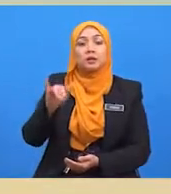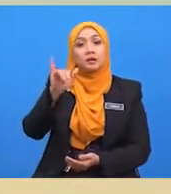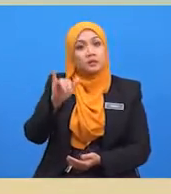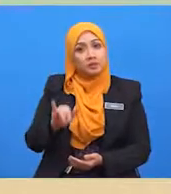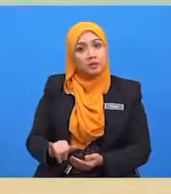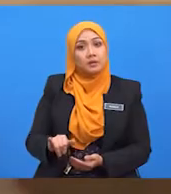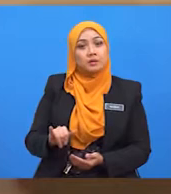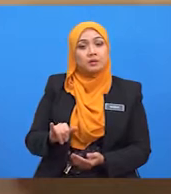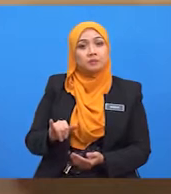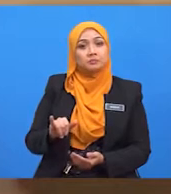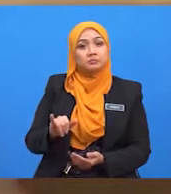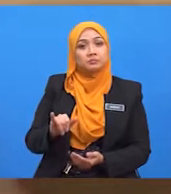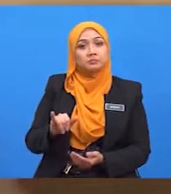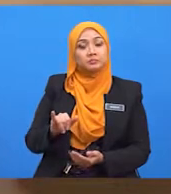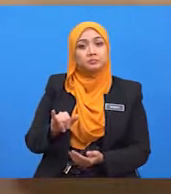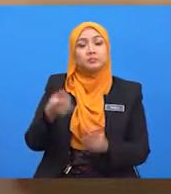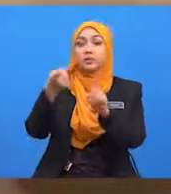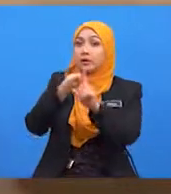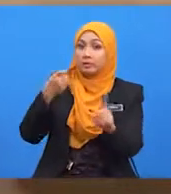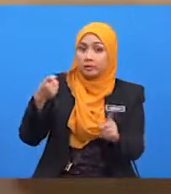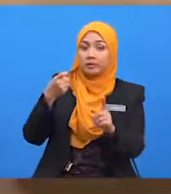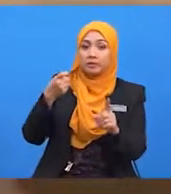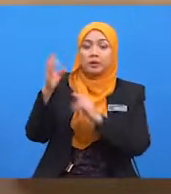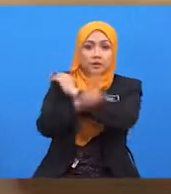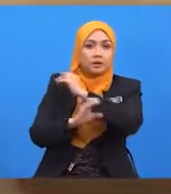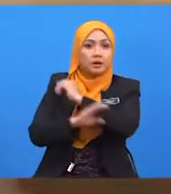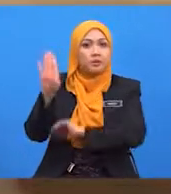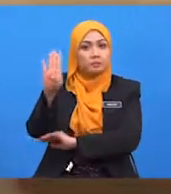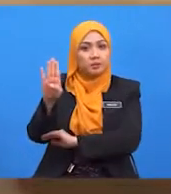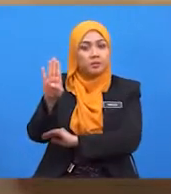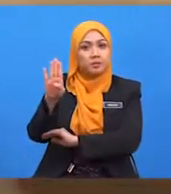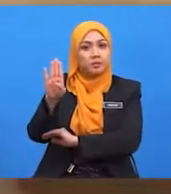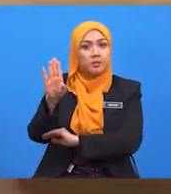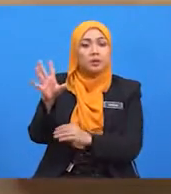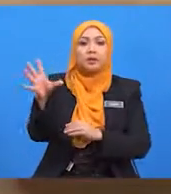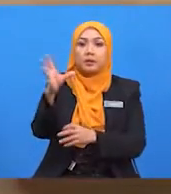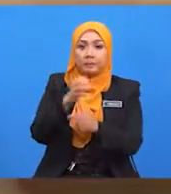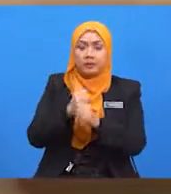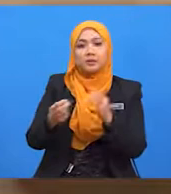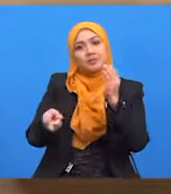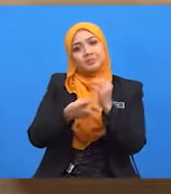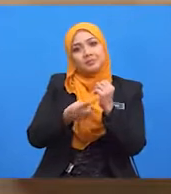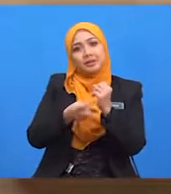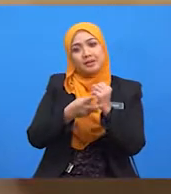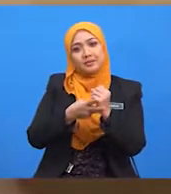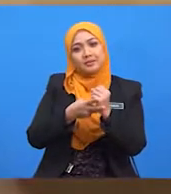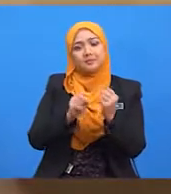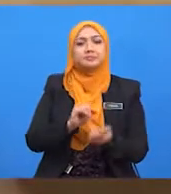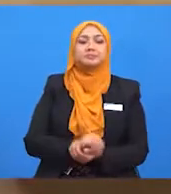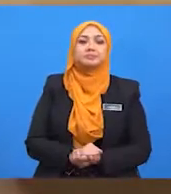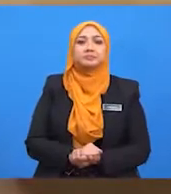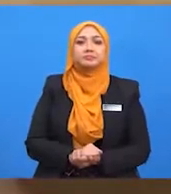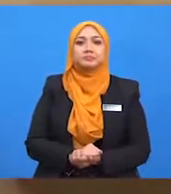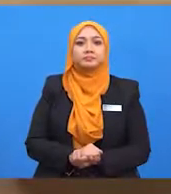namun demikian adakah situasi sebegini kondisi untuk